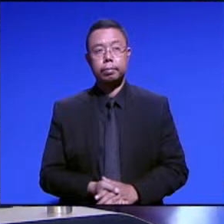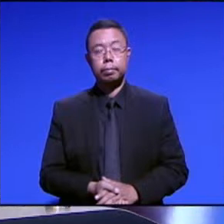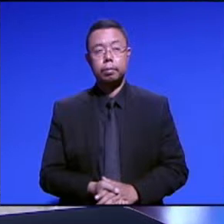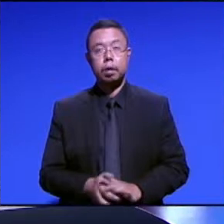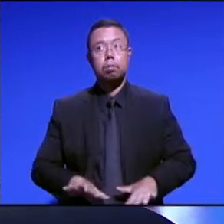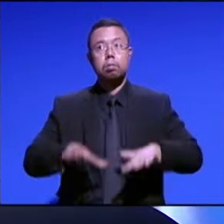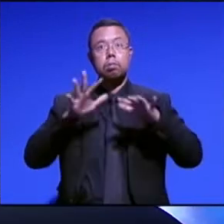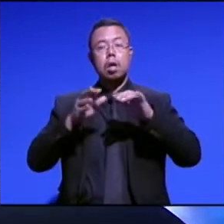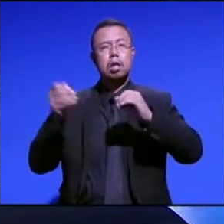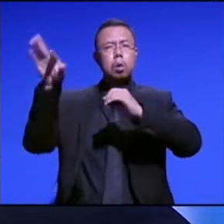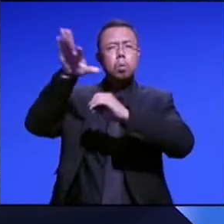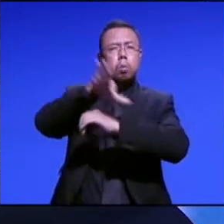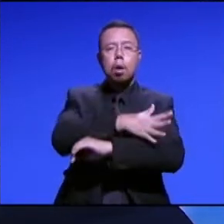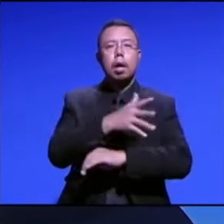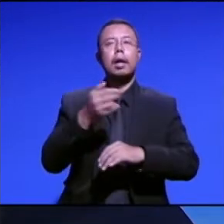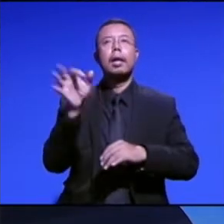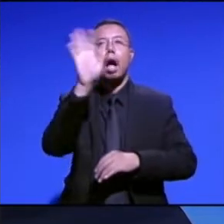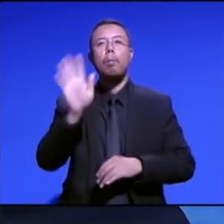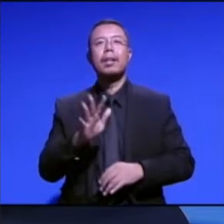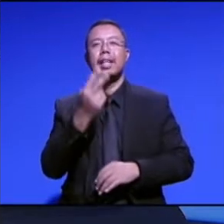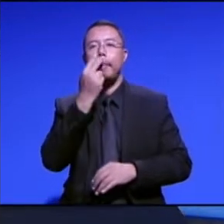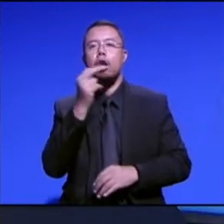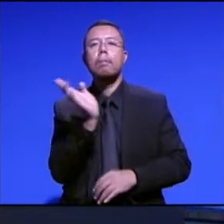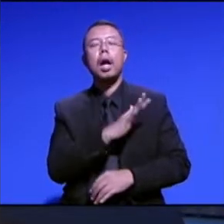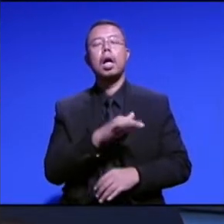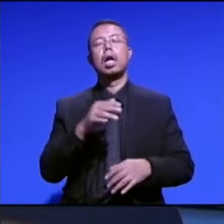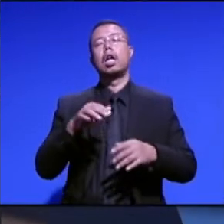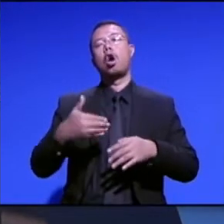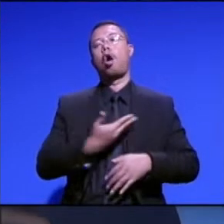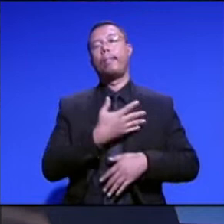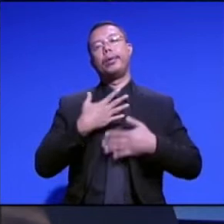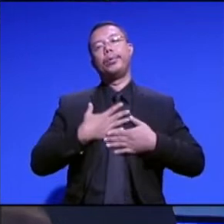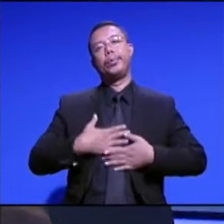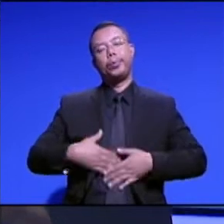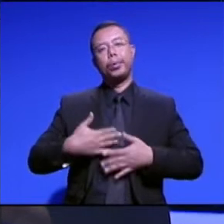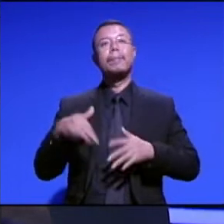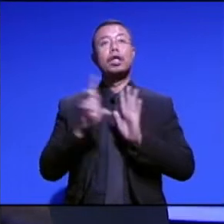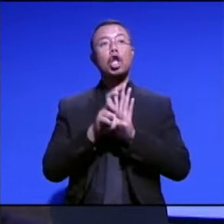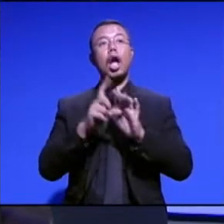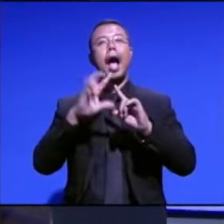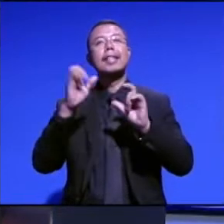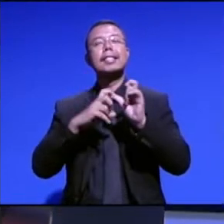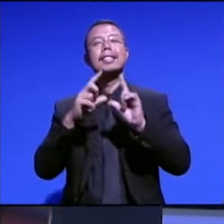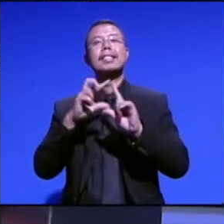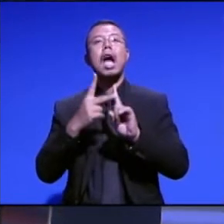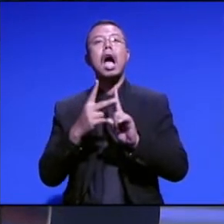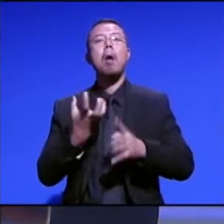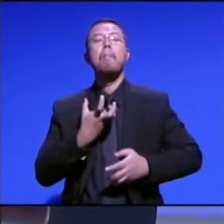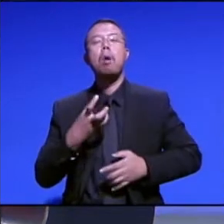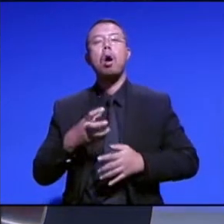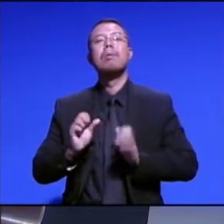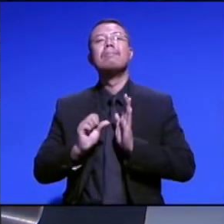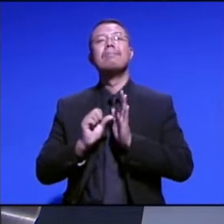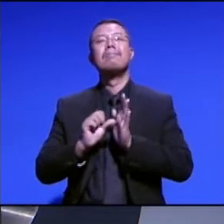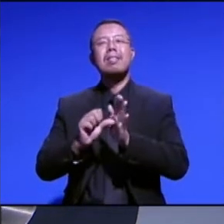Banjir bandang di Kabupaten Bandung Barat menyisakan pilu bagi korbannya. Salah satunya bagi Aisyah yang berjuang menyelamatkan dua